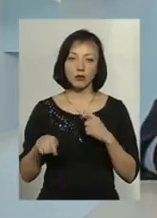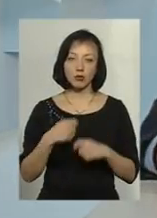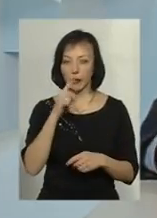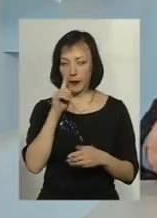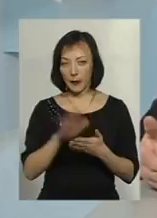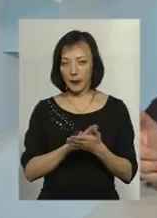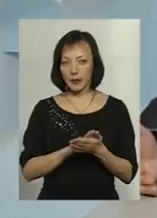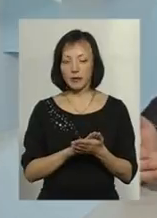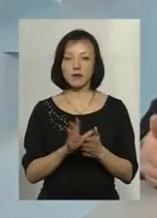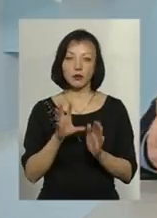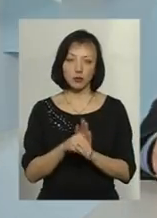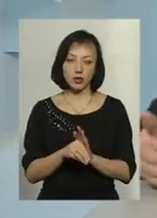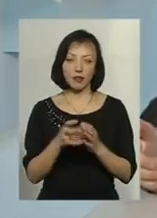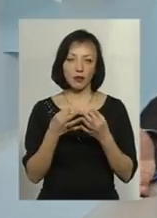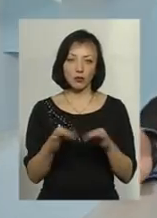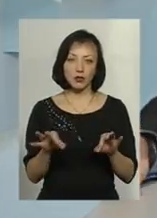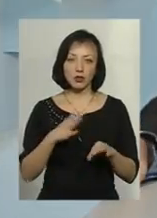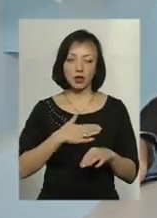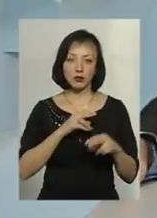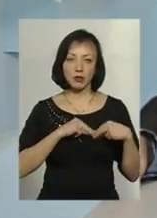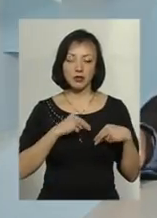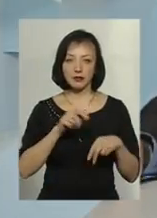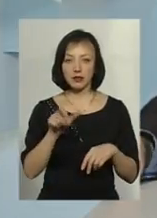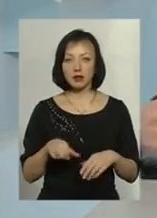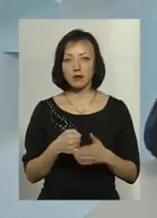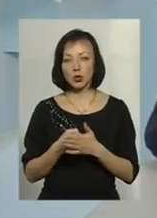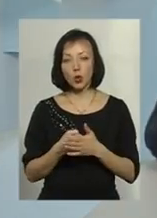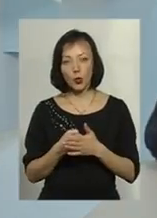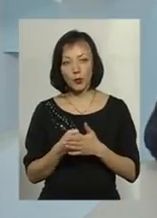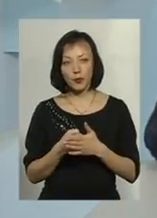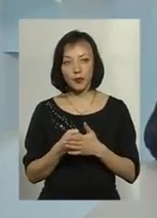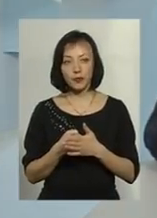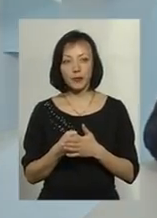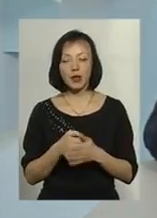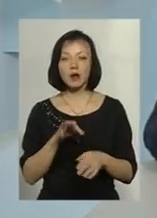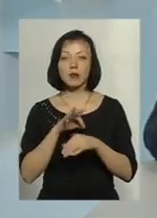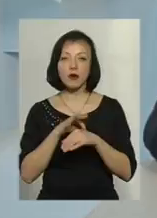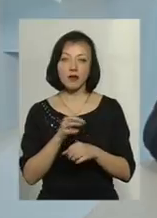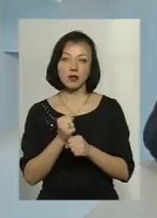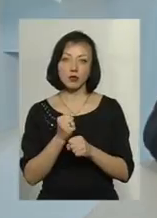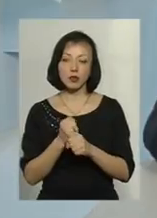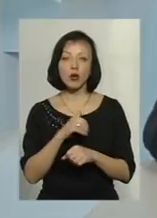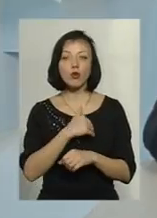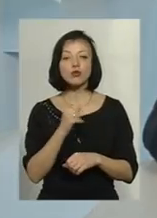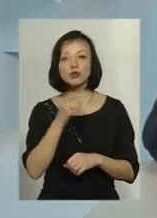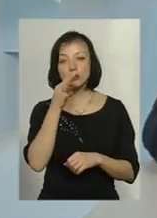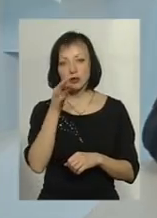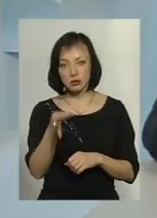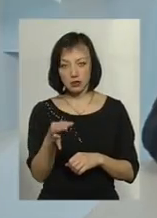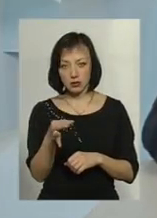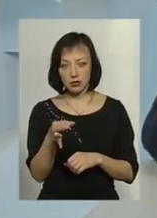приховати, тому числі, не допустивши наших працівників до проведення робіт. Я що хочу сказати,